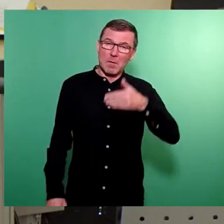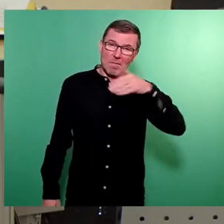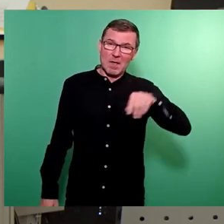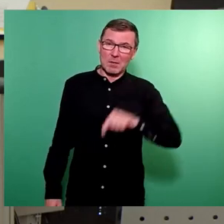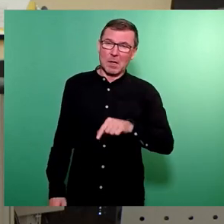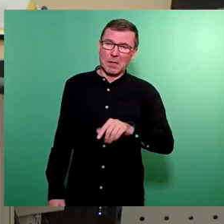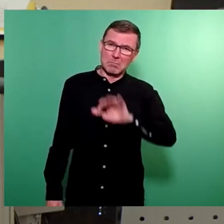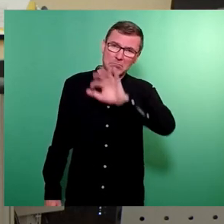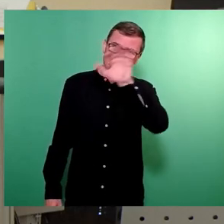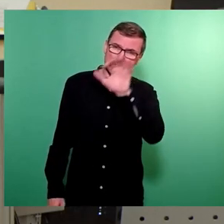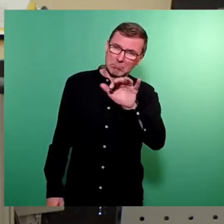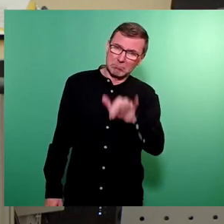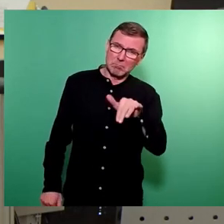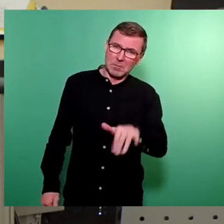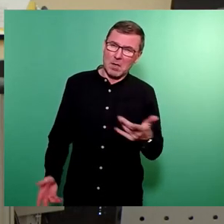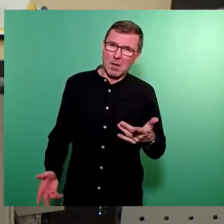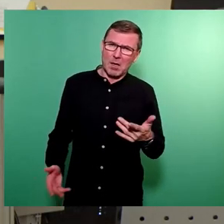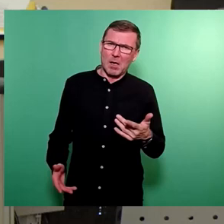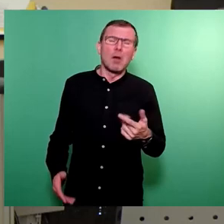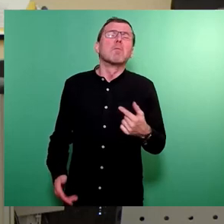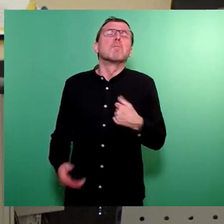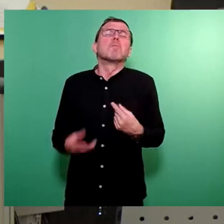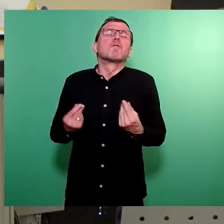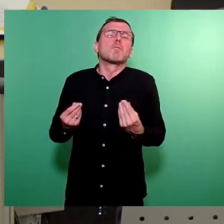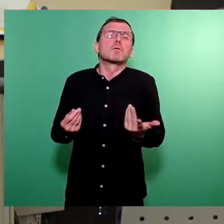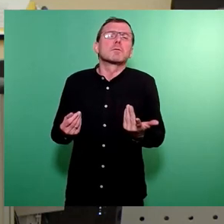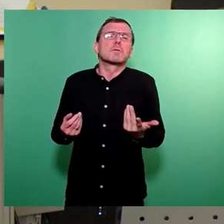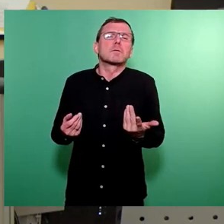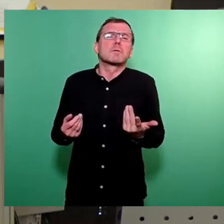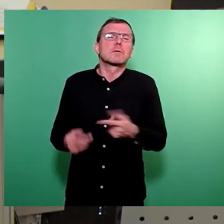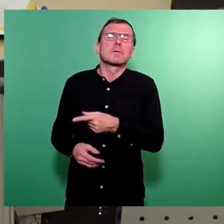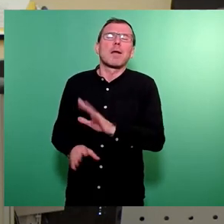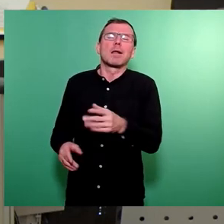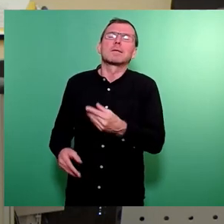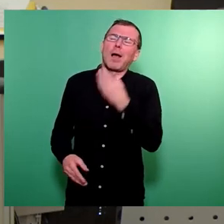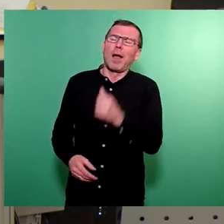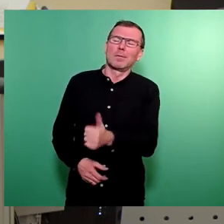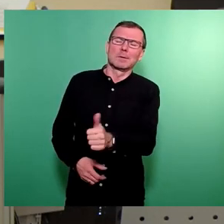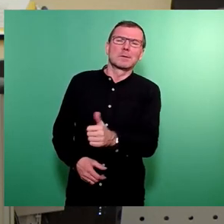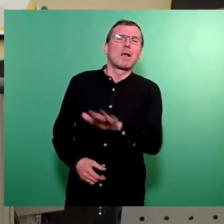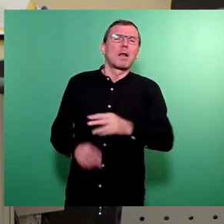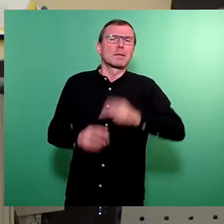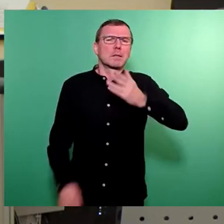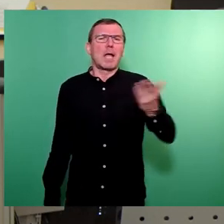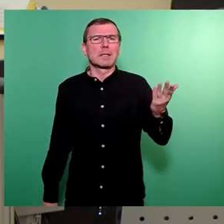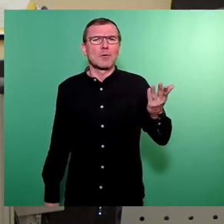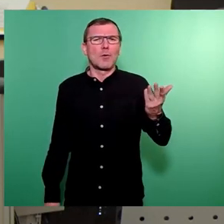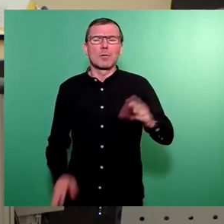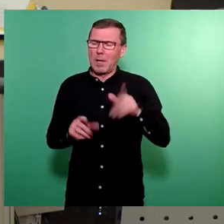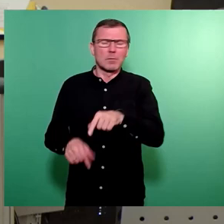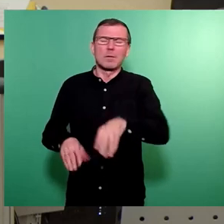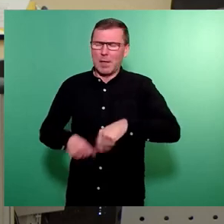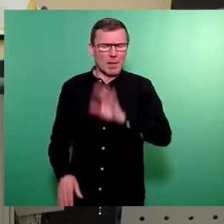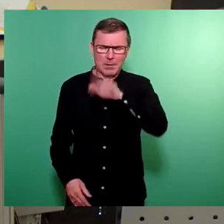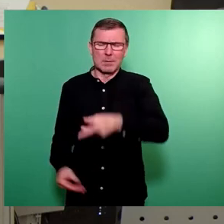Frage gestellt. Wir gehen einfach mal davon aus, dass das alles Kalkül ist. Die Landesdirektion wird diesen Haushalt genehmigen. Sie wird ihn mit